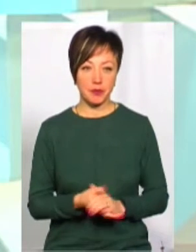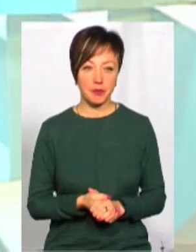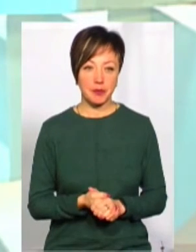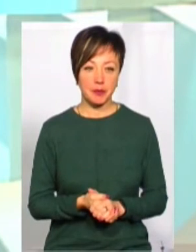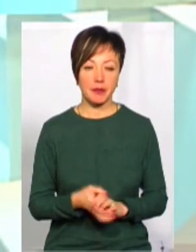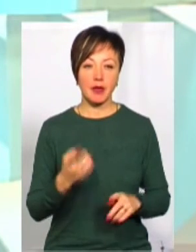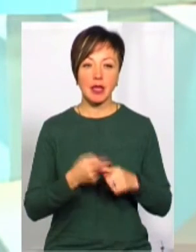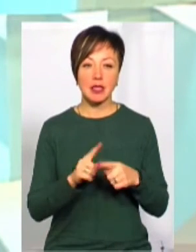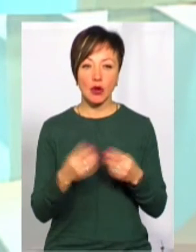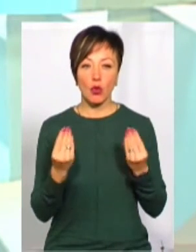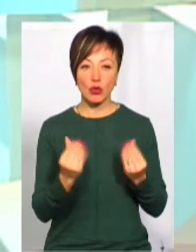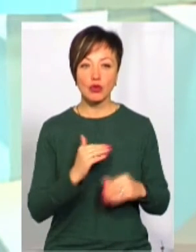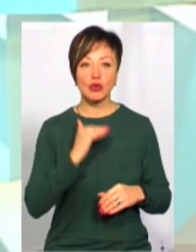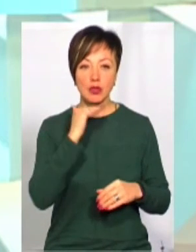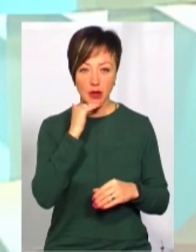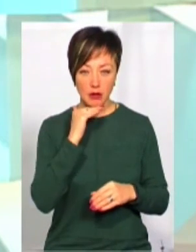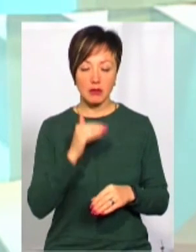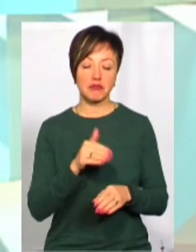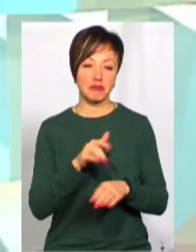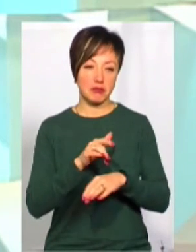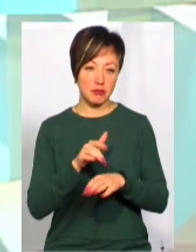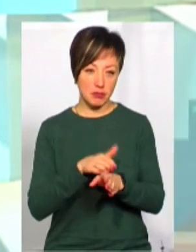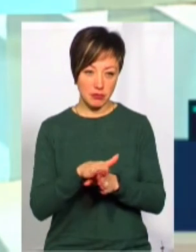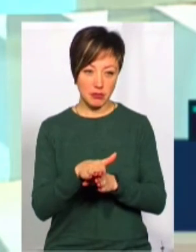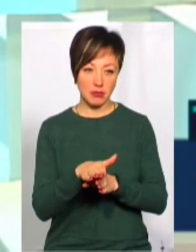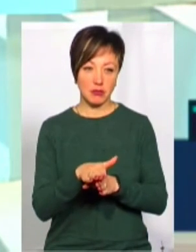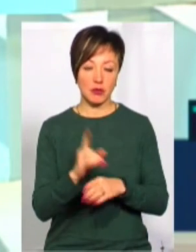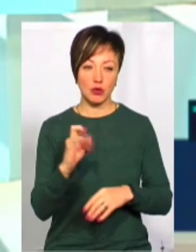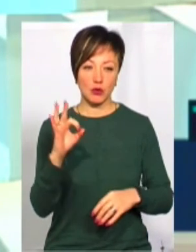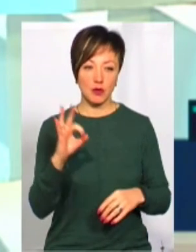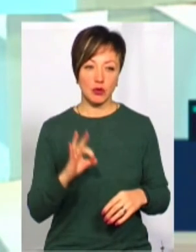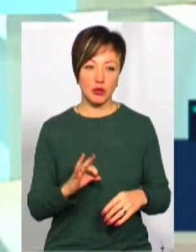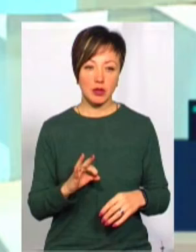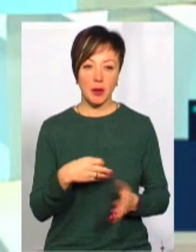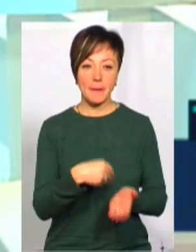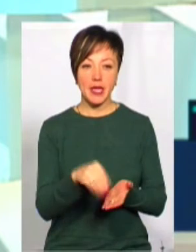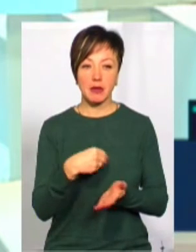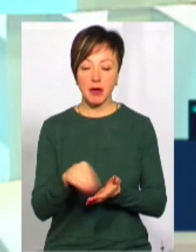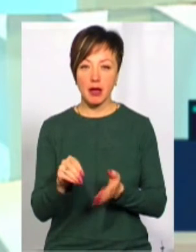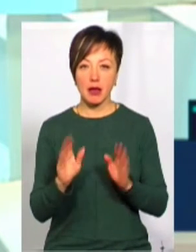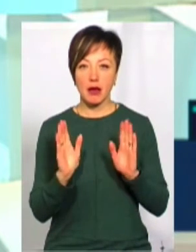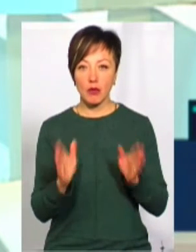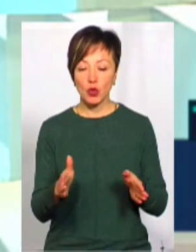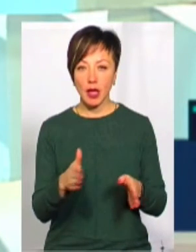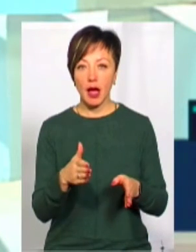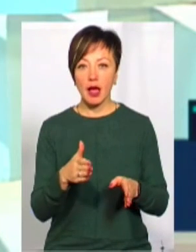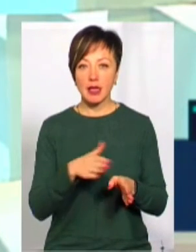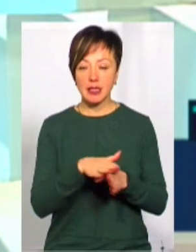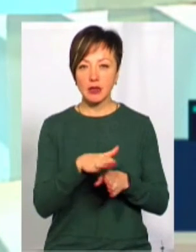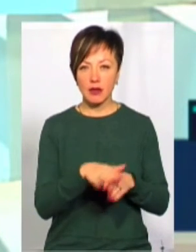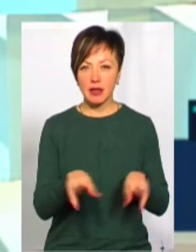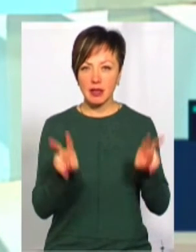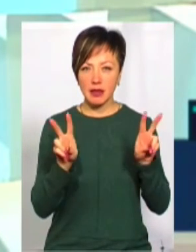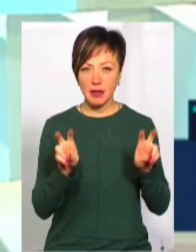Цих коштів достатньо в повній мірі, тому що придбання буде здійснюватись в лізинг, і